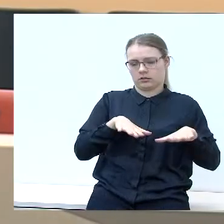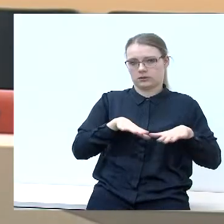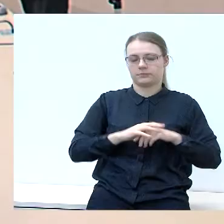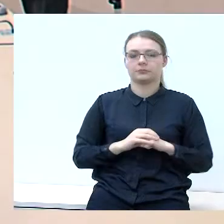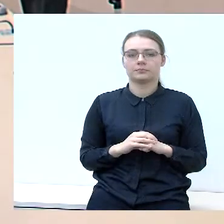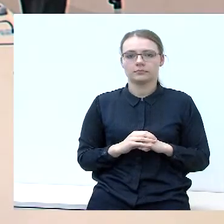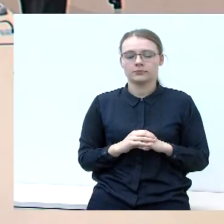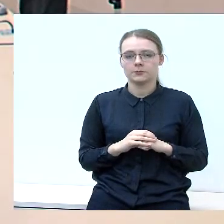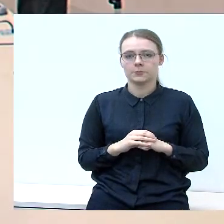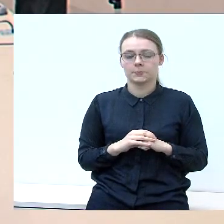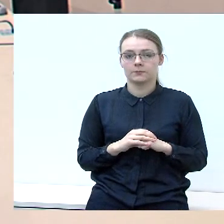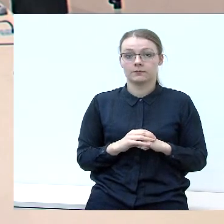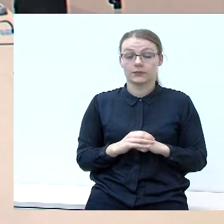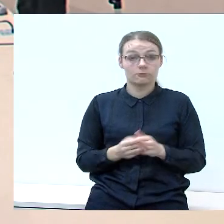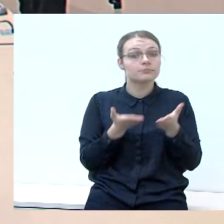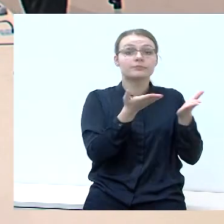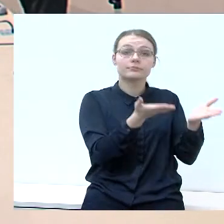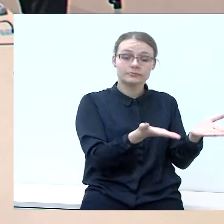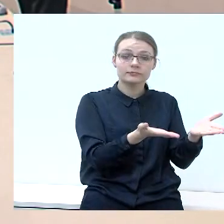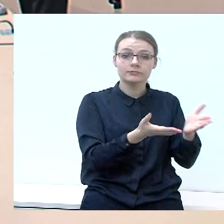Manau, tai bar jūsų.